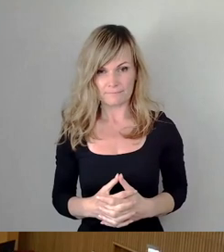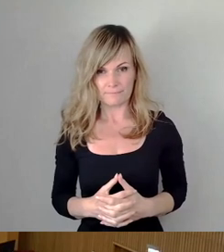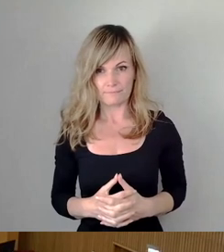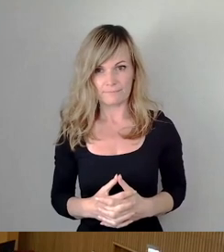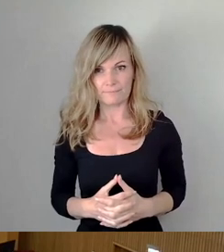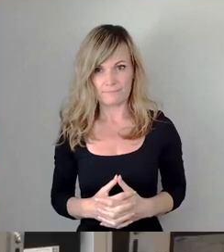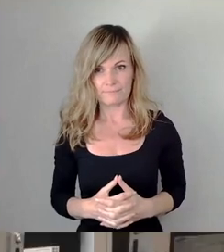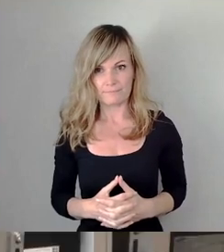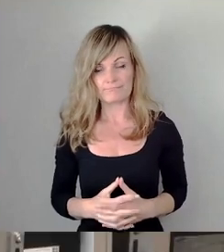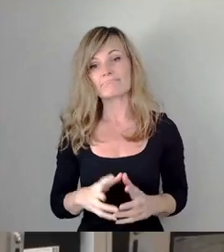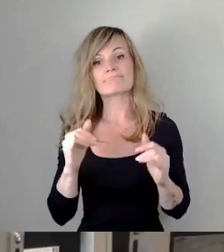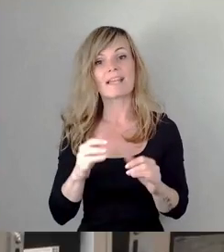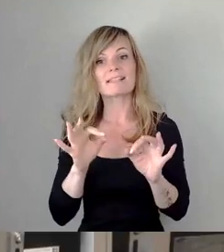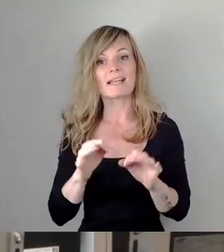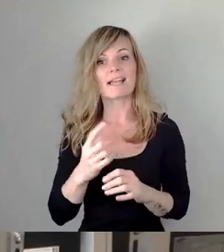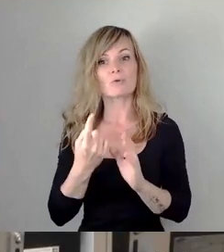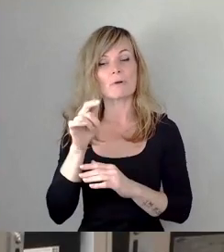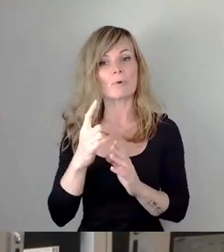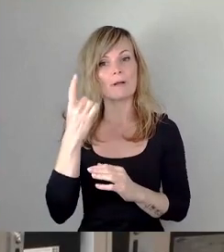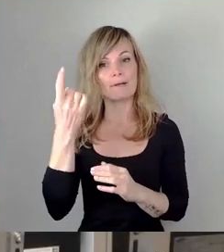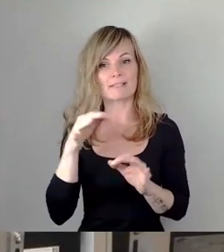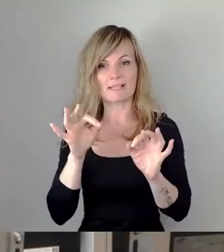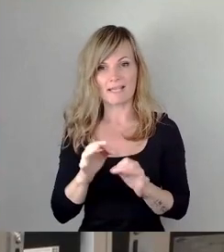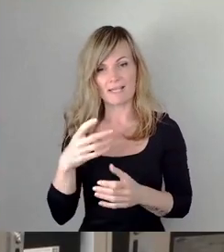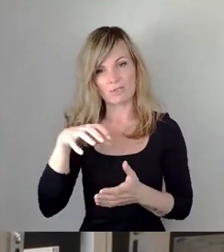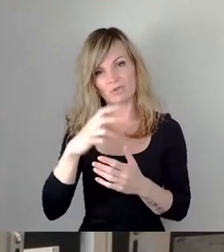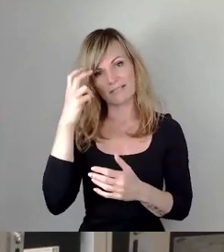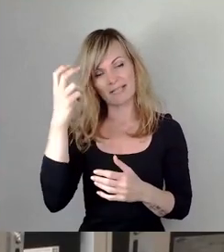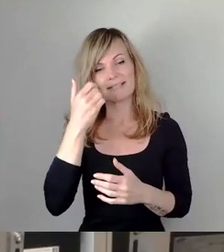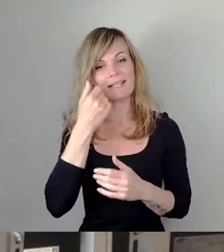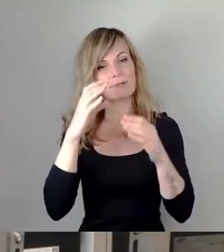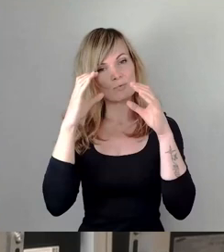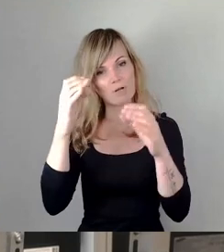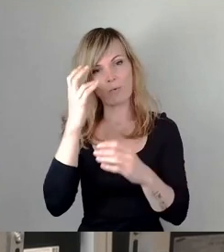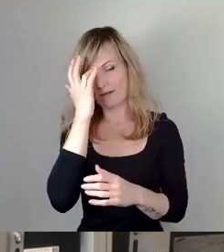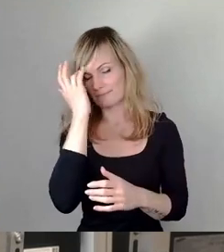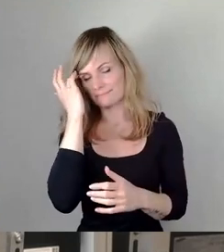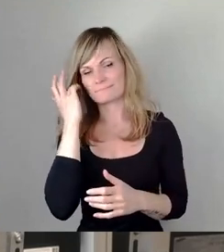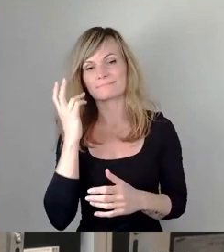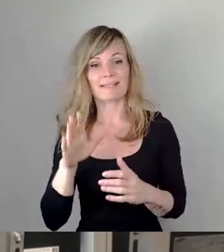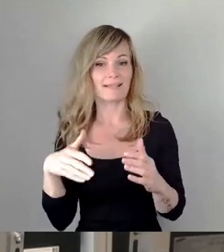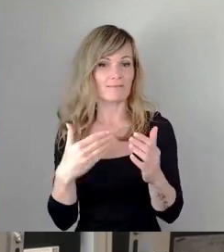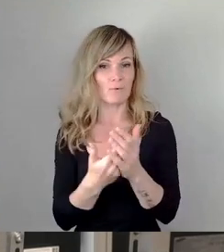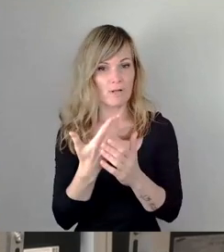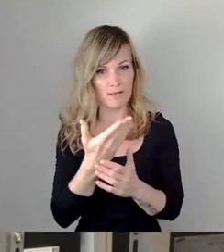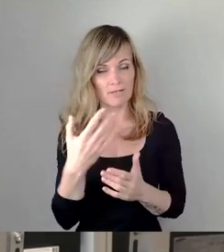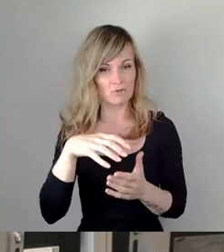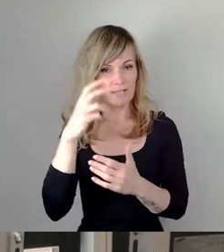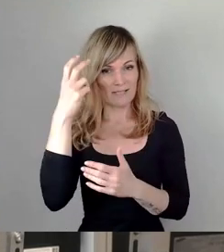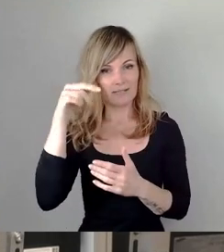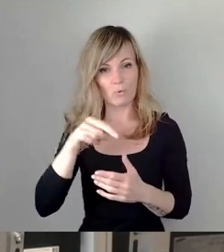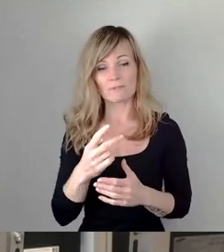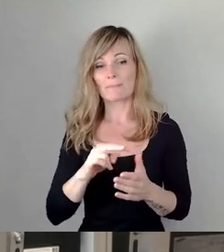Ja, sehr geehrter Herr Oberbürgermeister, sehr geehrte Stadträte, liebe Zuschauer. Mit dieser Vorlage soll der Stadtrat heute eine Planung